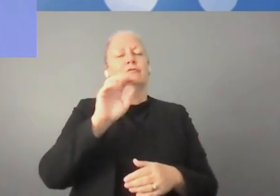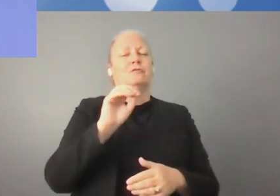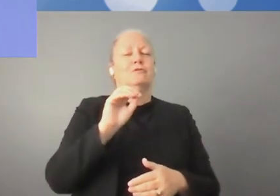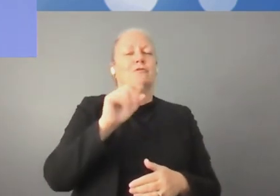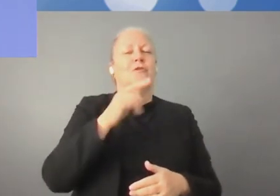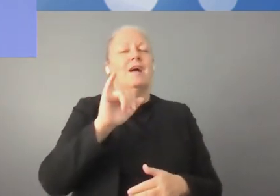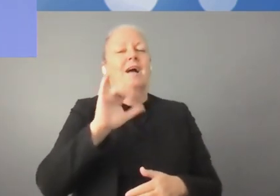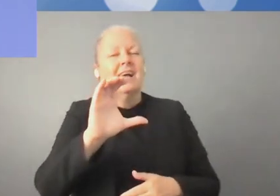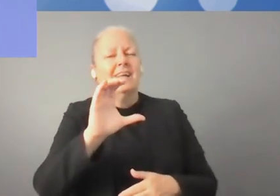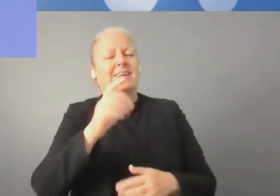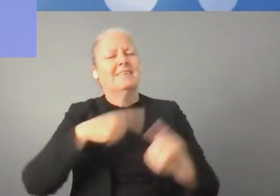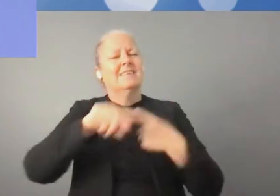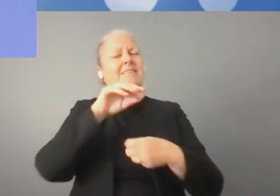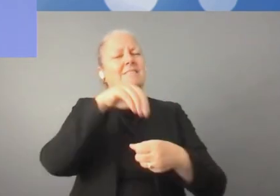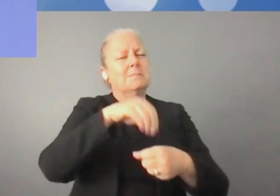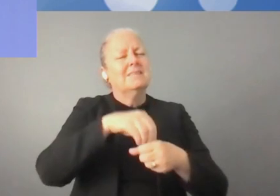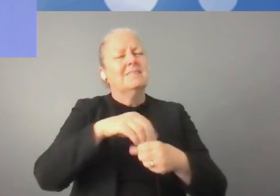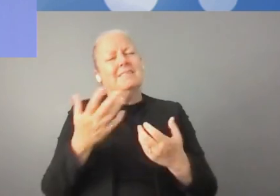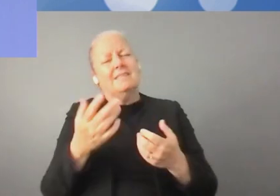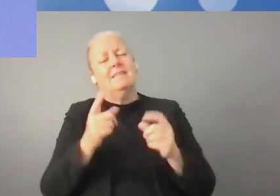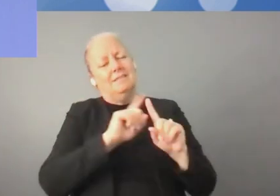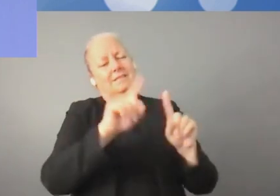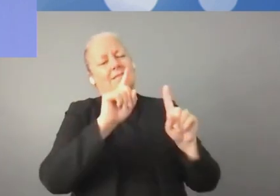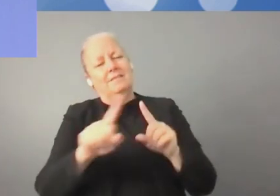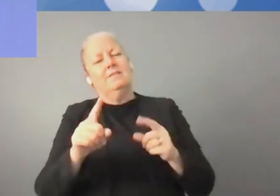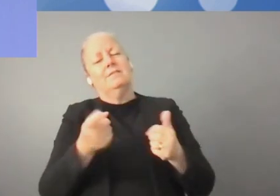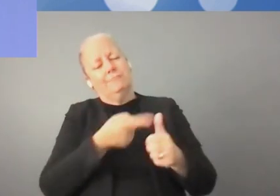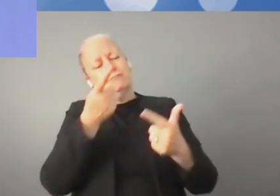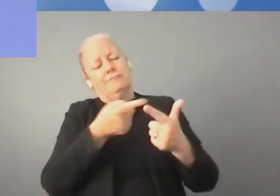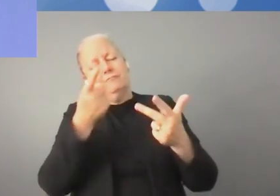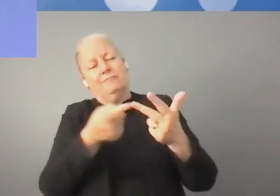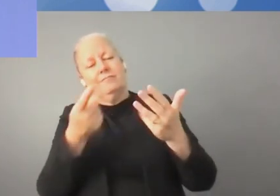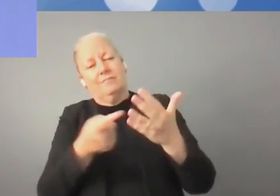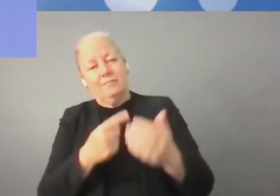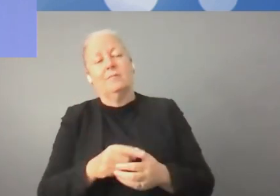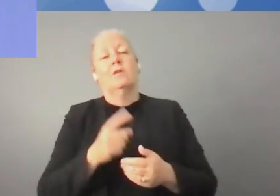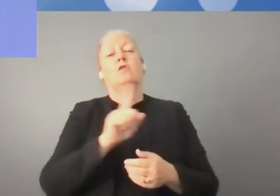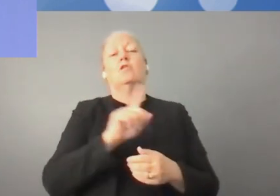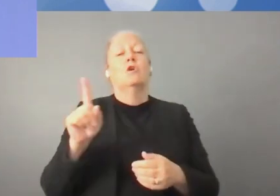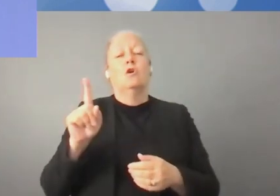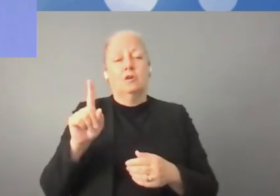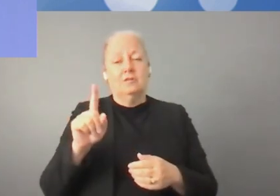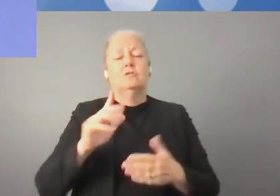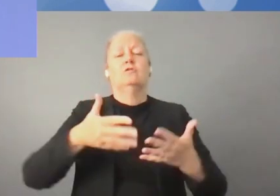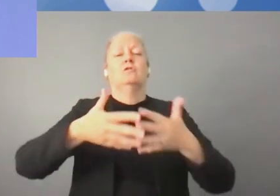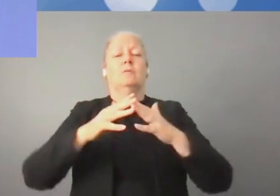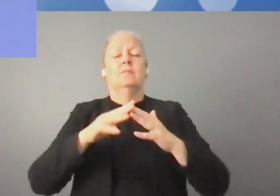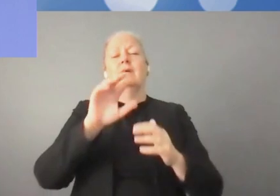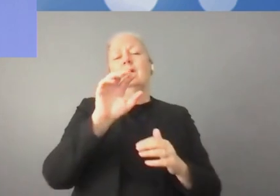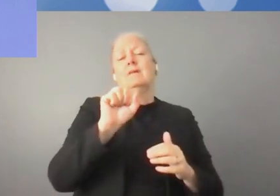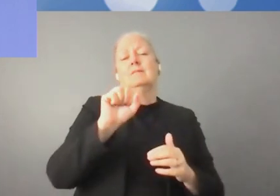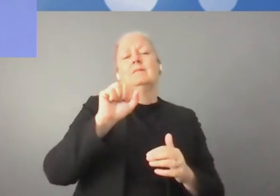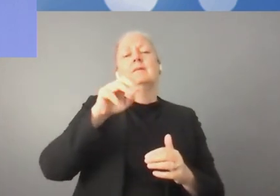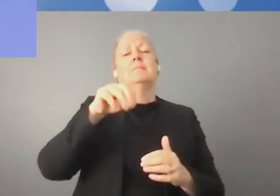ce qui importe avant tout, c'est le soutien à l'investisseur, un soutien constructif.